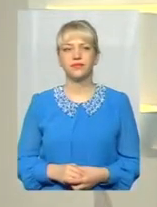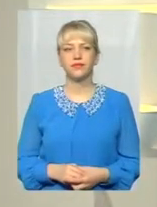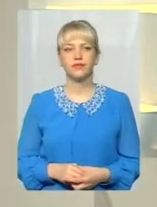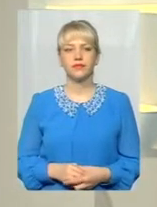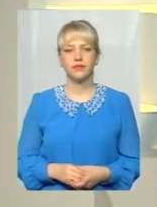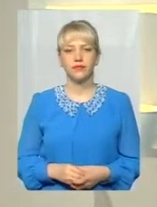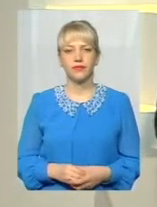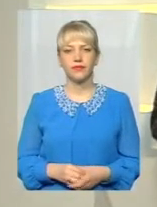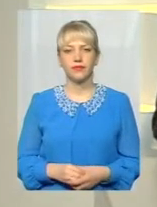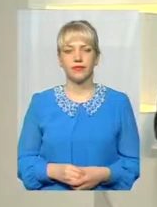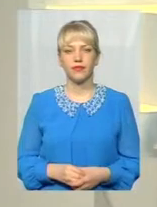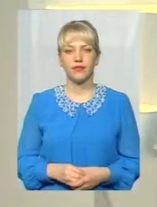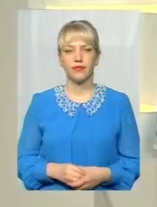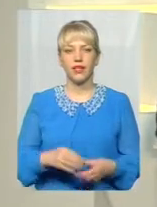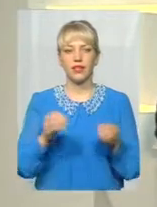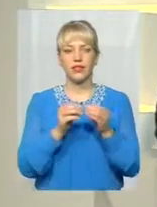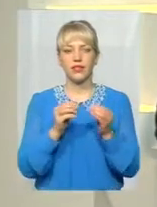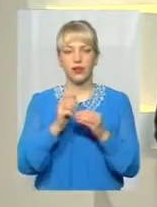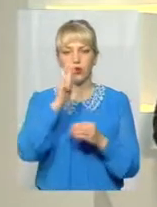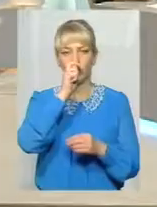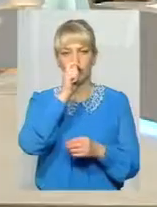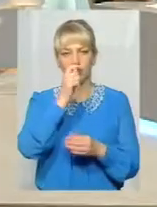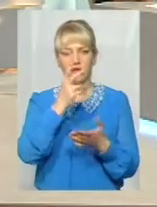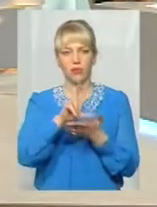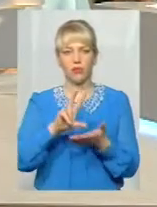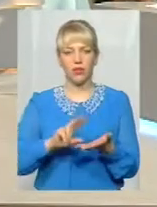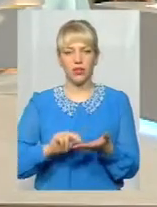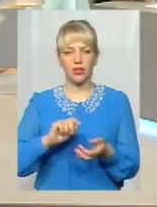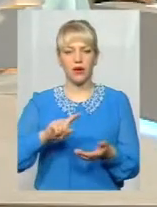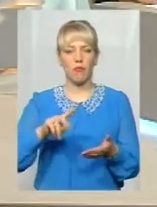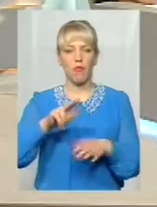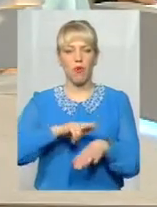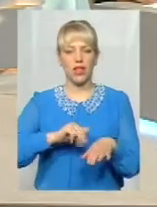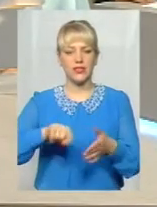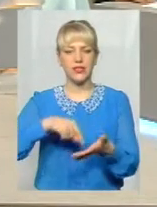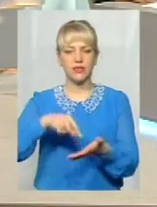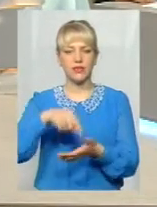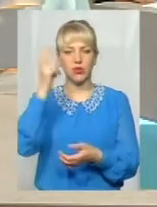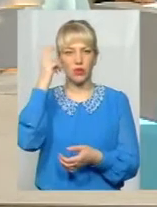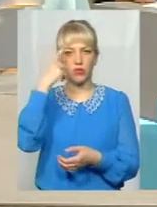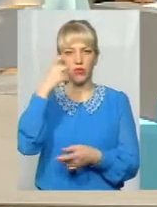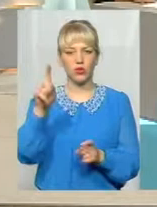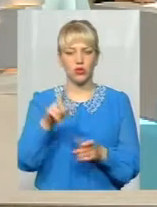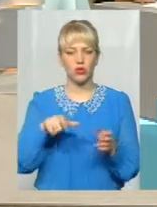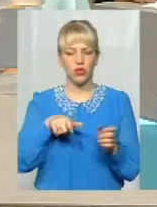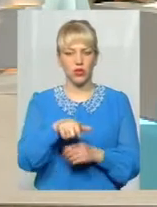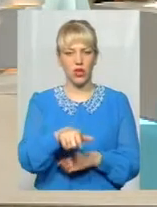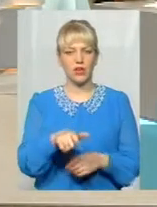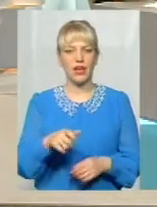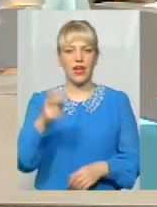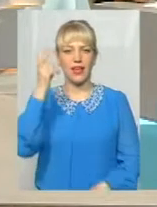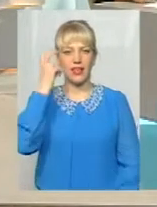От, пане Андрію, 10 квітня, до прикладу, поліція міста Києва повідомляла про те, що на трасі Київчого була дуже